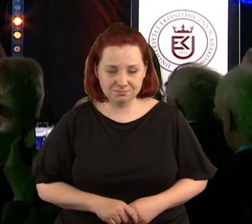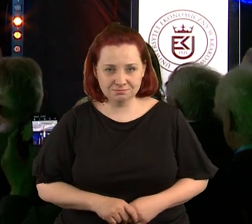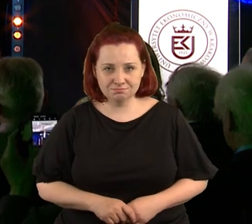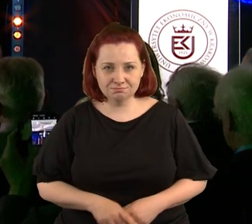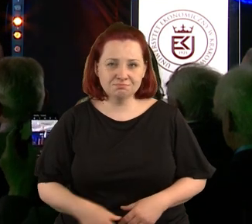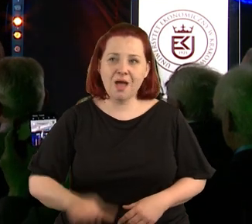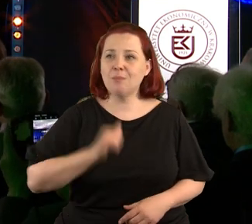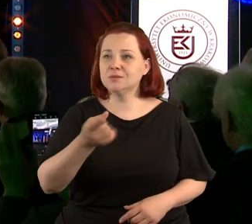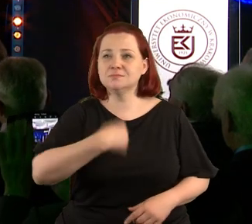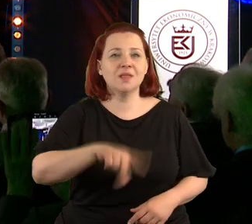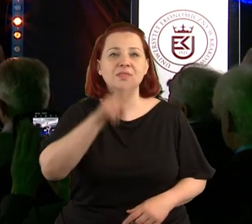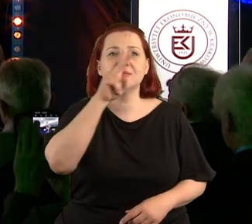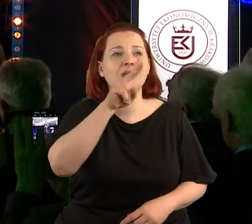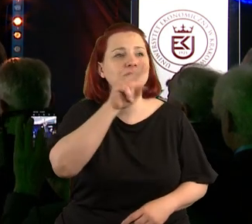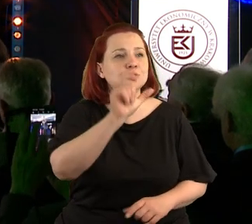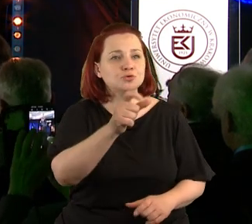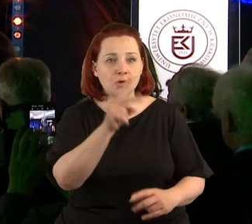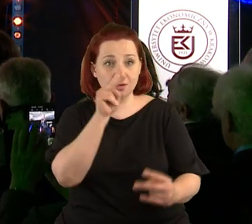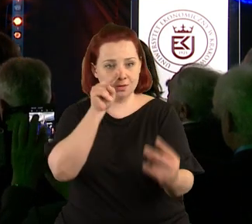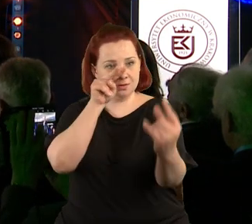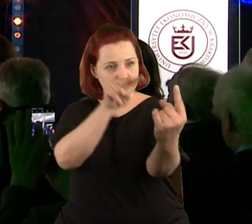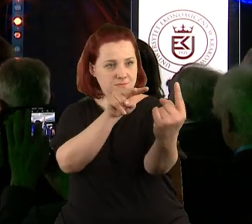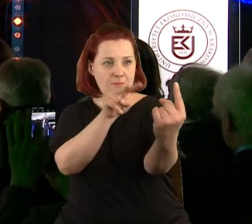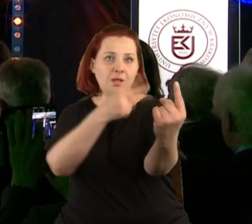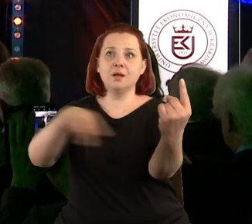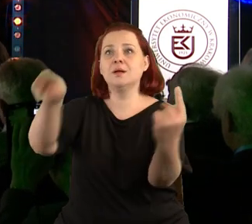Żebyśmy nie widzieli tego, co jest przed naszymi oczami.